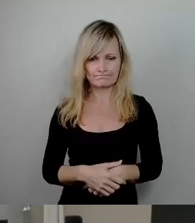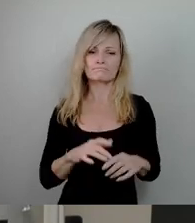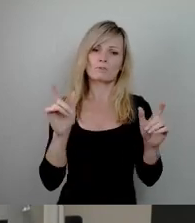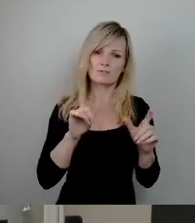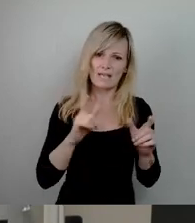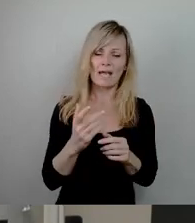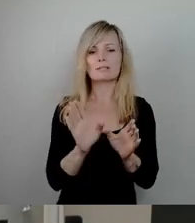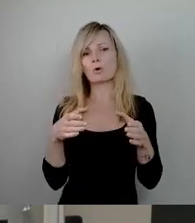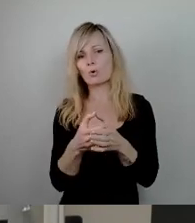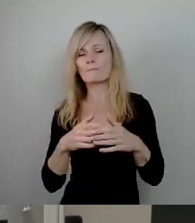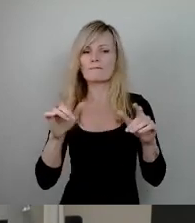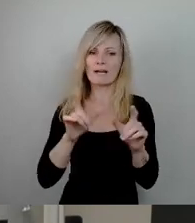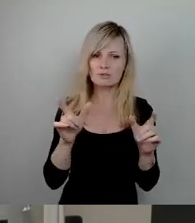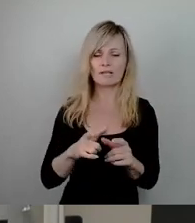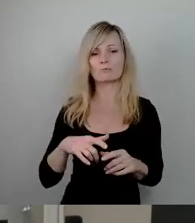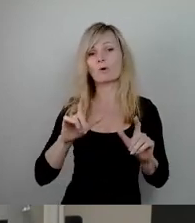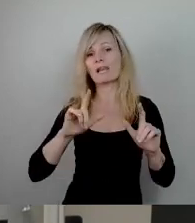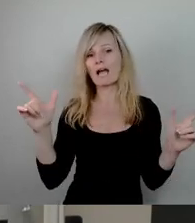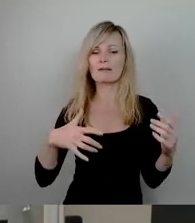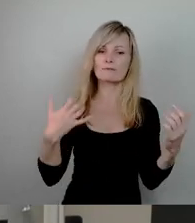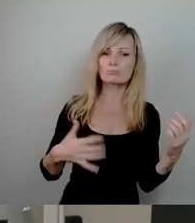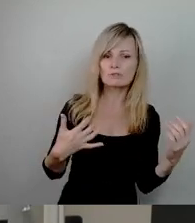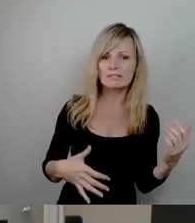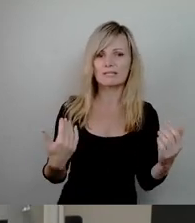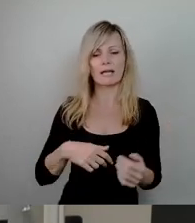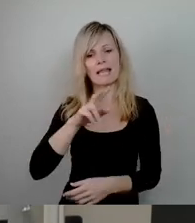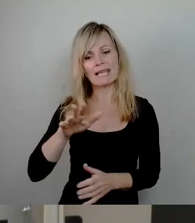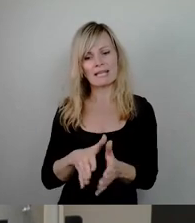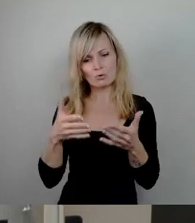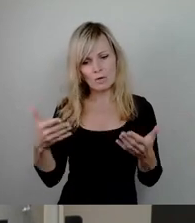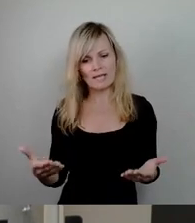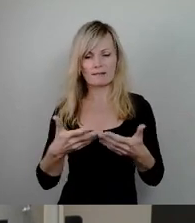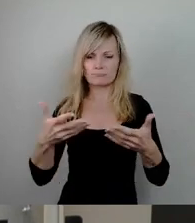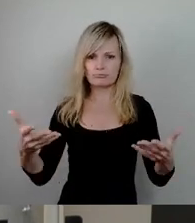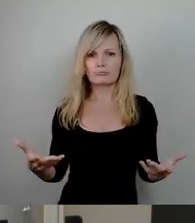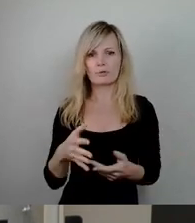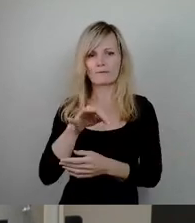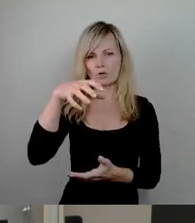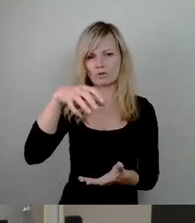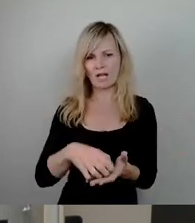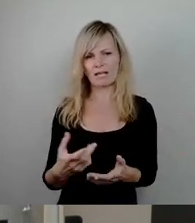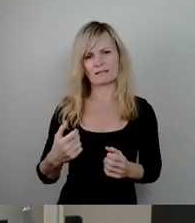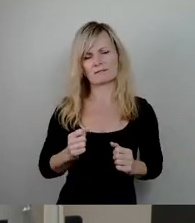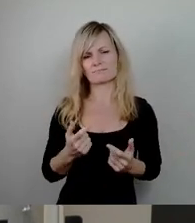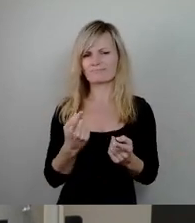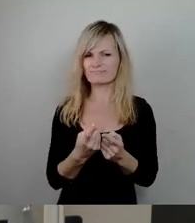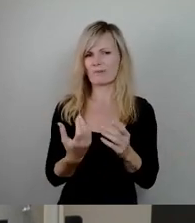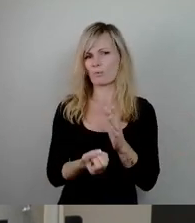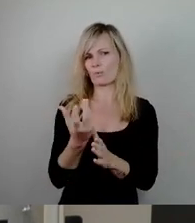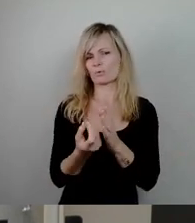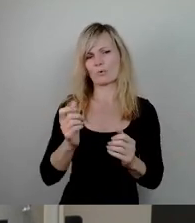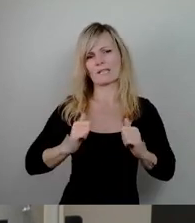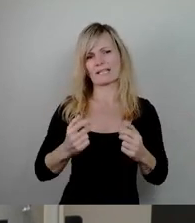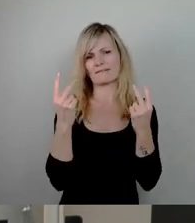Musikerinnen und Bands, aber auch Lesungen bereichern das kulturelle Leben einer Stadt, bieten Freizeitangebote für alle Alters und